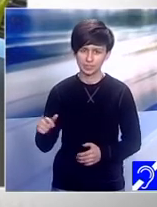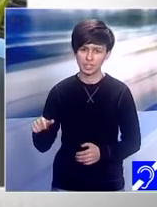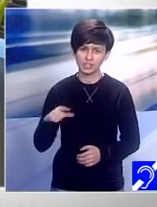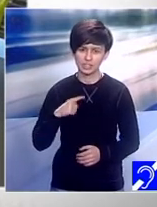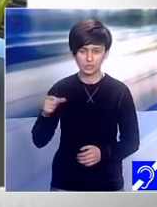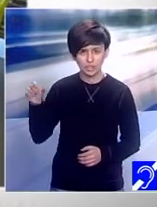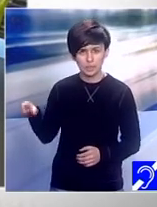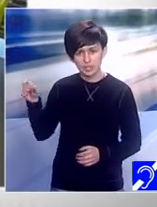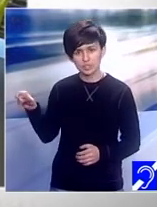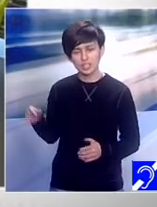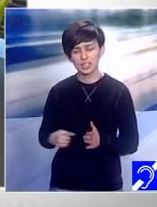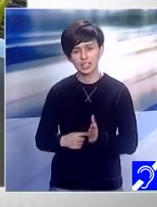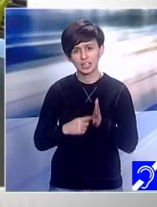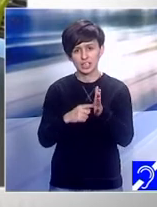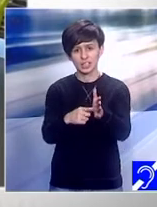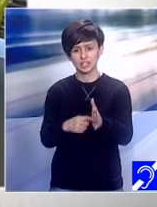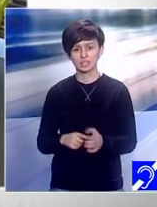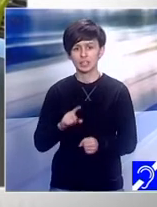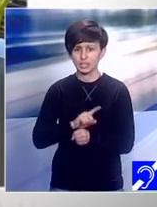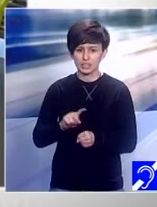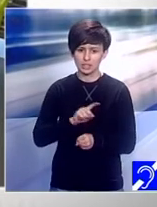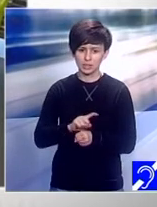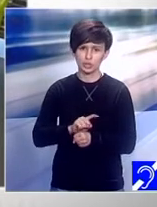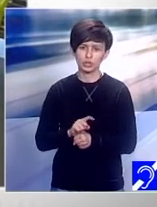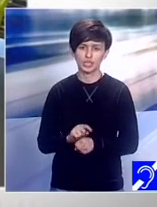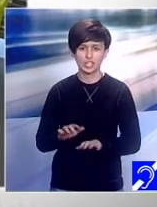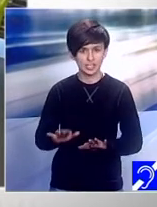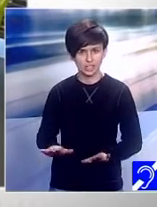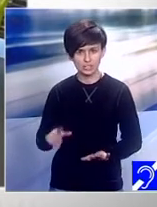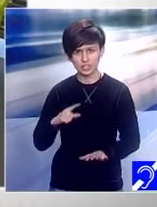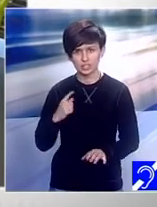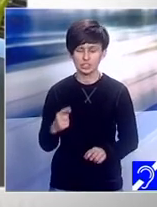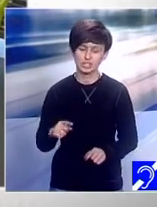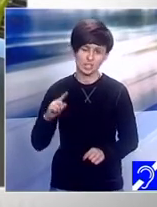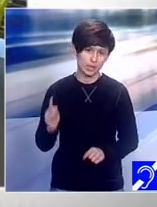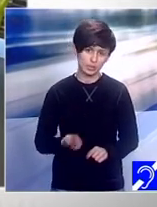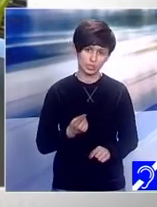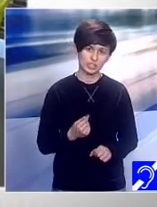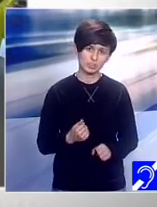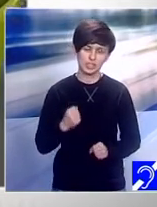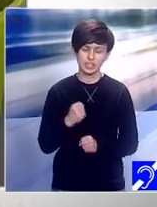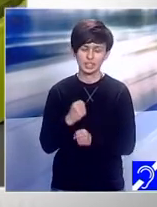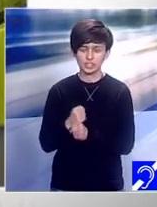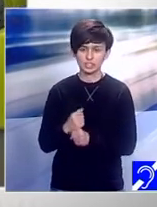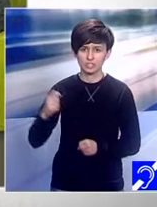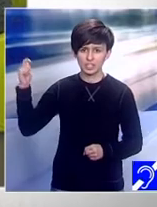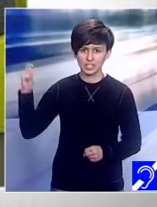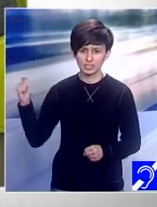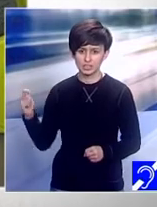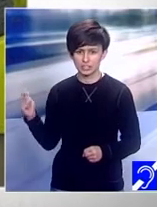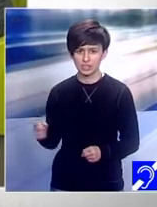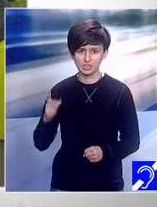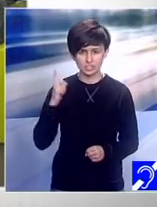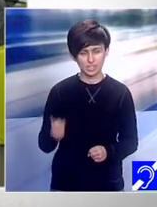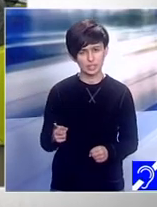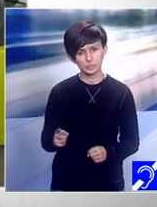tuturor că lucruri de acest gen sunt posibile și fac din țara noastră ceea ce ar trebui să fie la un moment